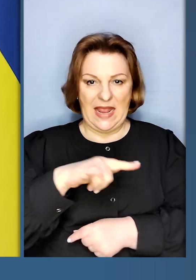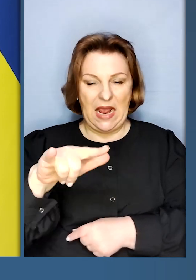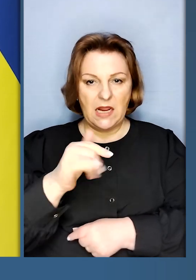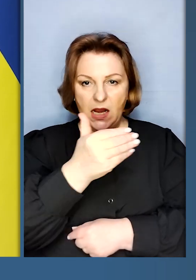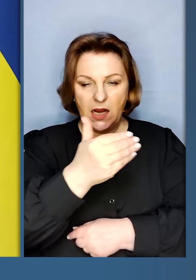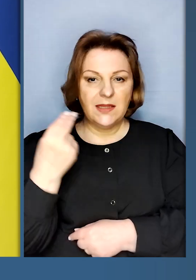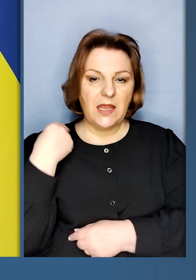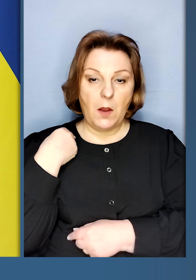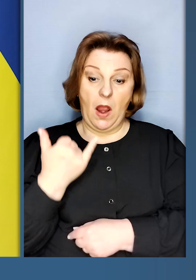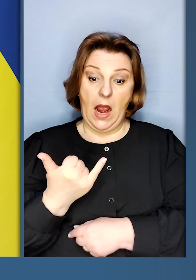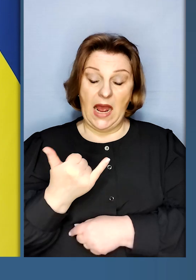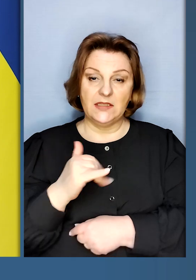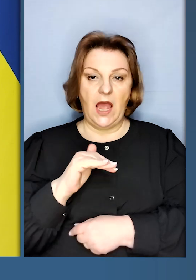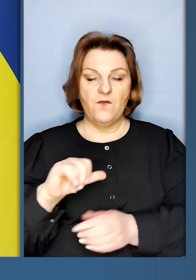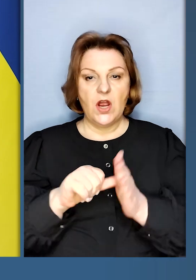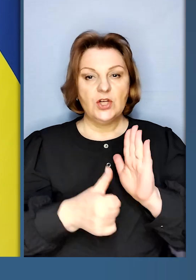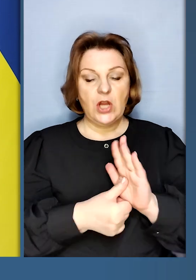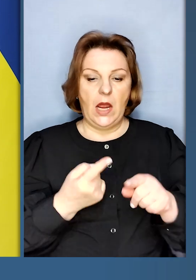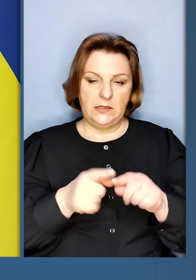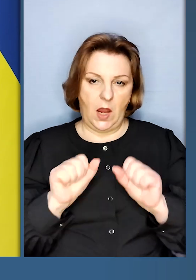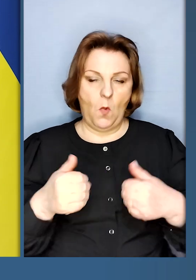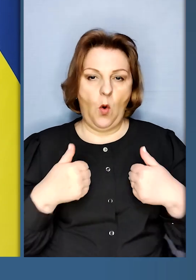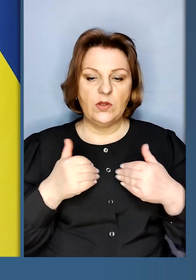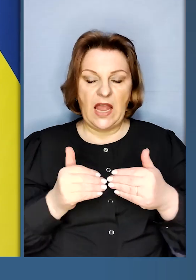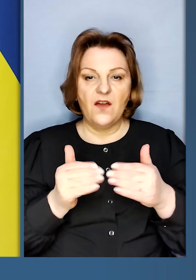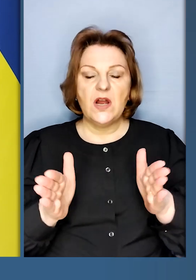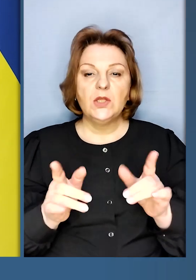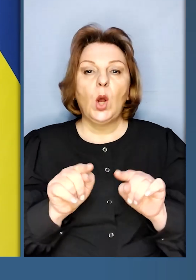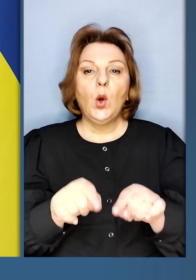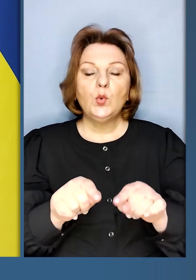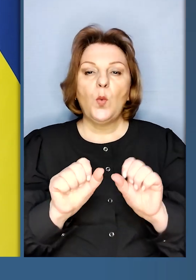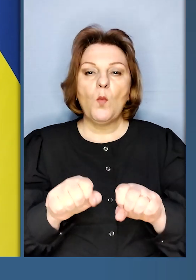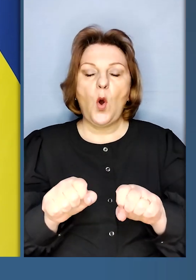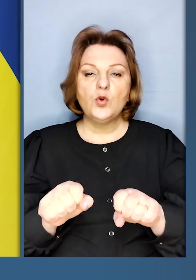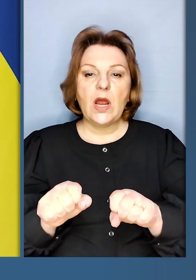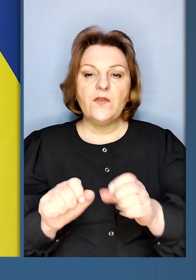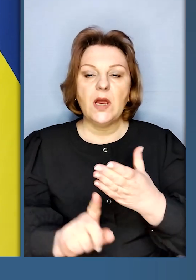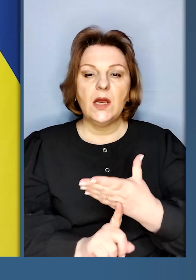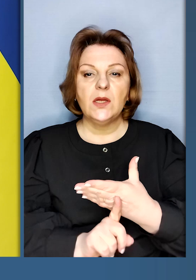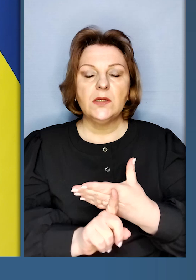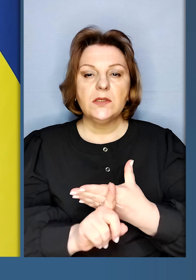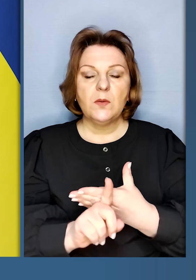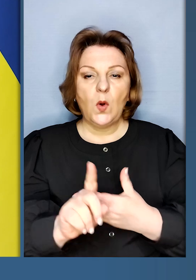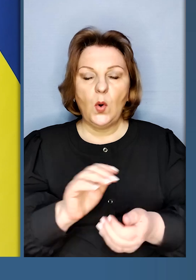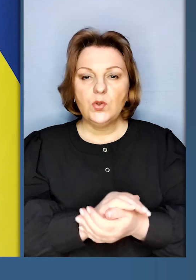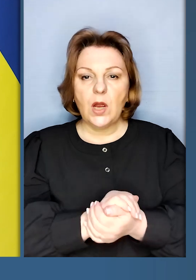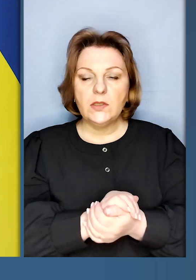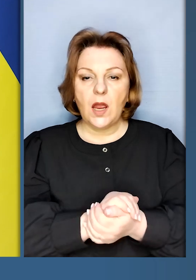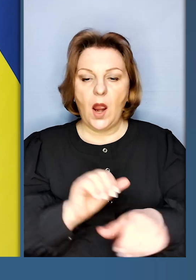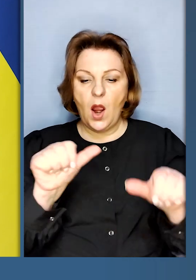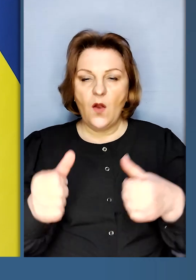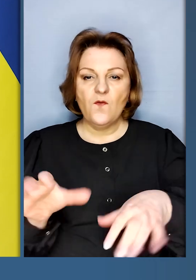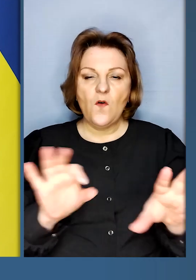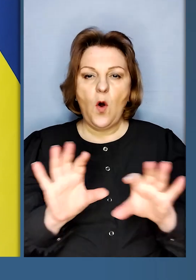на літаках. І зараз F-16 це може нам відкрити саме ту можливість спочатку